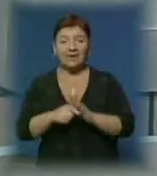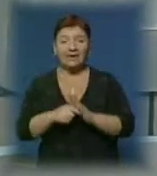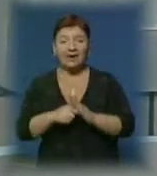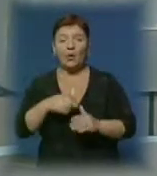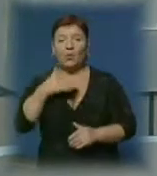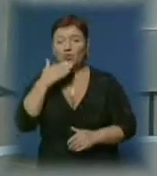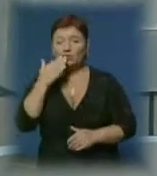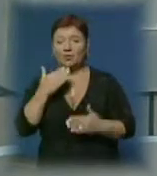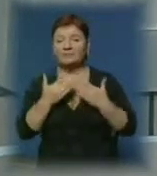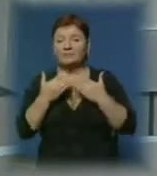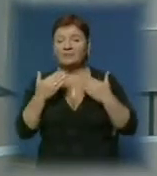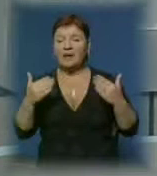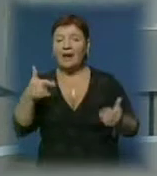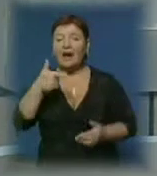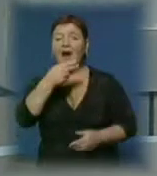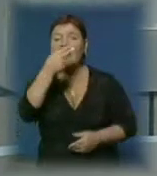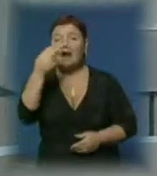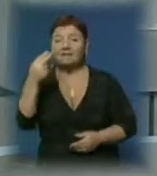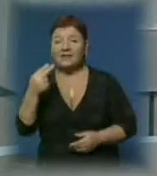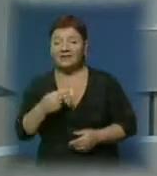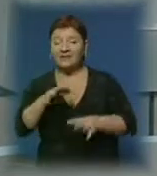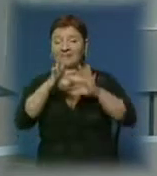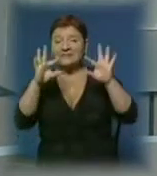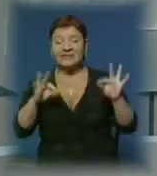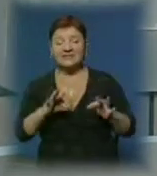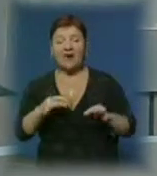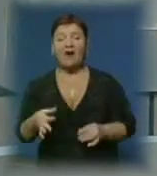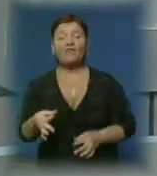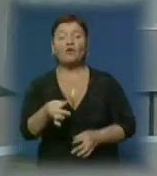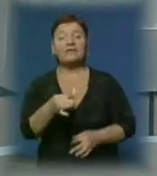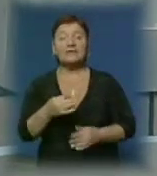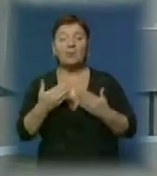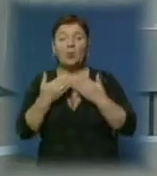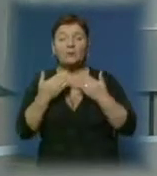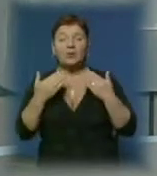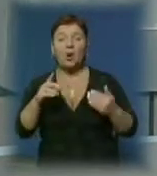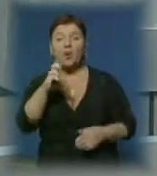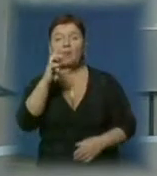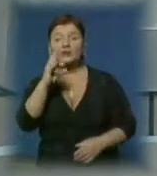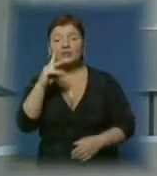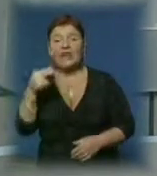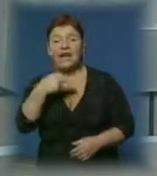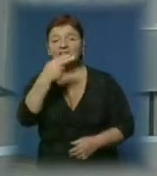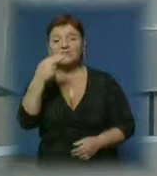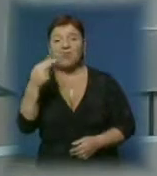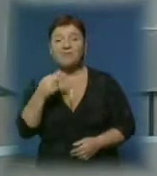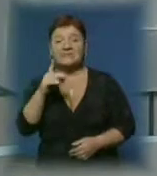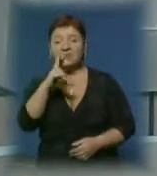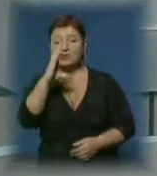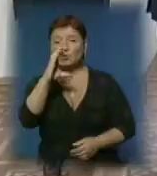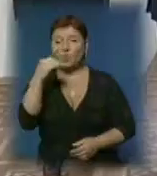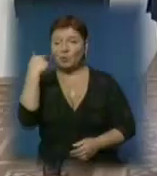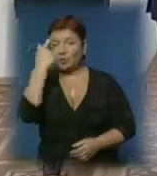«Ужгород», експоновані товари графіки та прикладного мистецтва, а в обласному музеї імені Йосипа Бокшая – живопис та скульптуру.